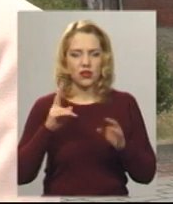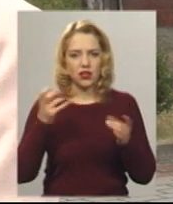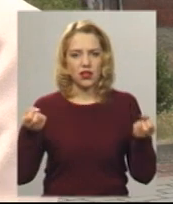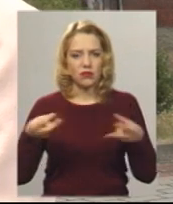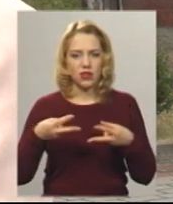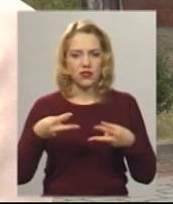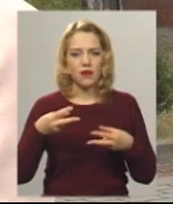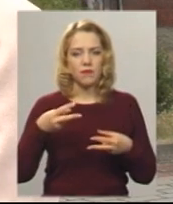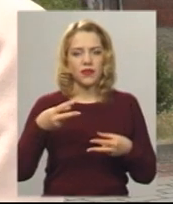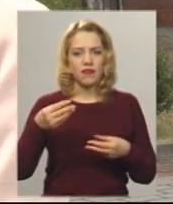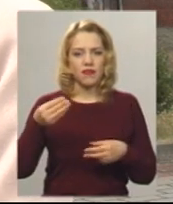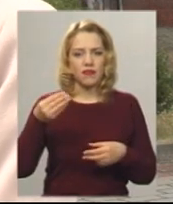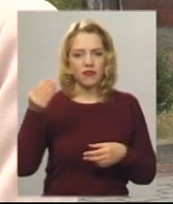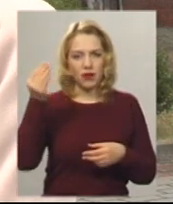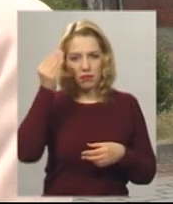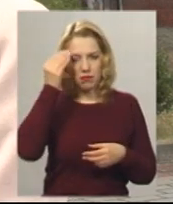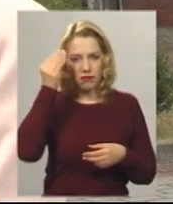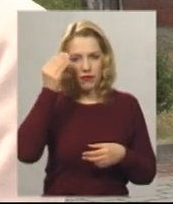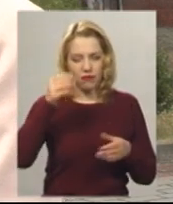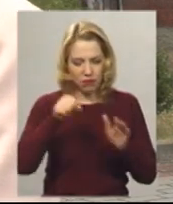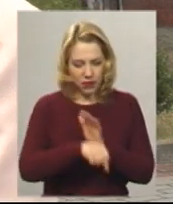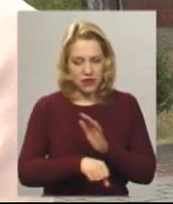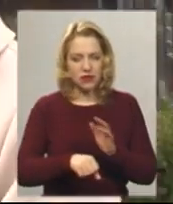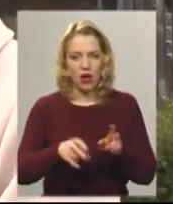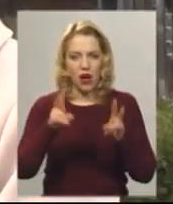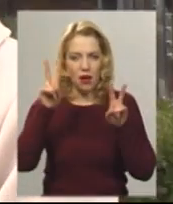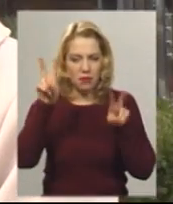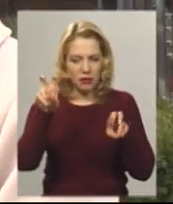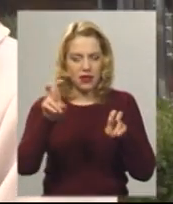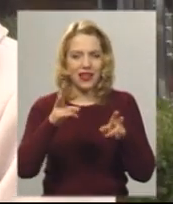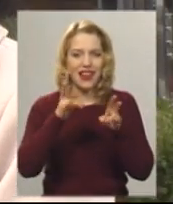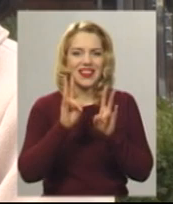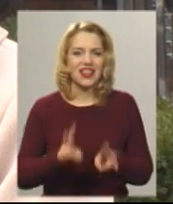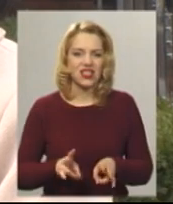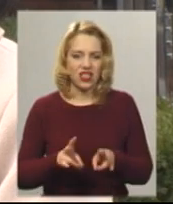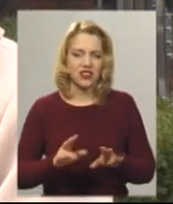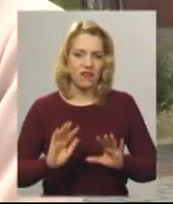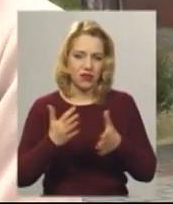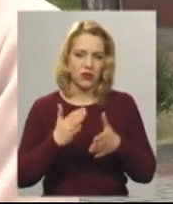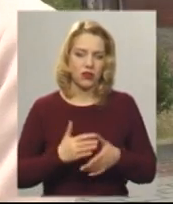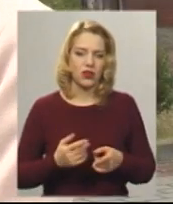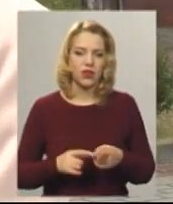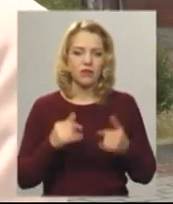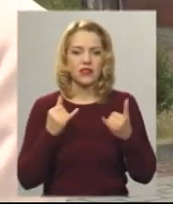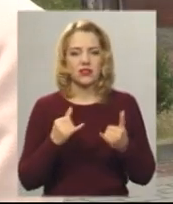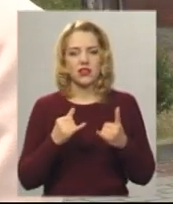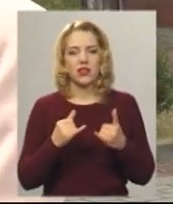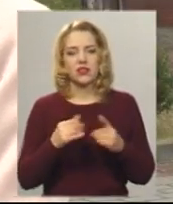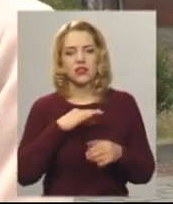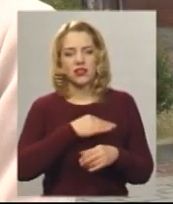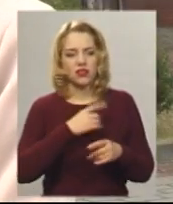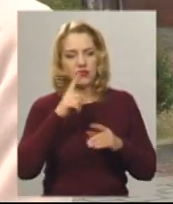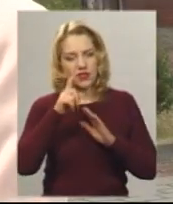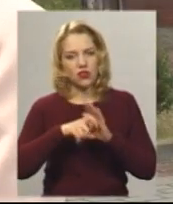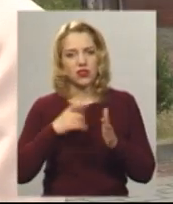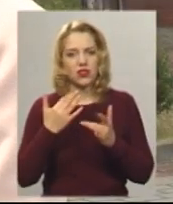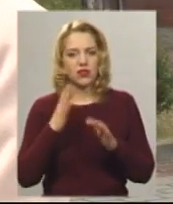вбивство, але з приміткою нещасного випаду. Наразі проводиться розслідування, які були обставини цієї події. Наразі слідчі встановлюють, скільки